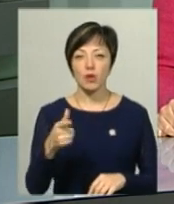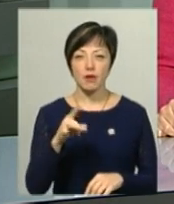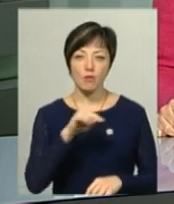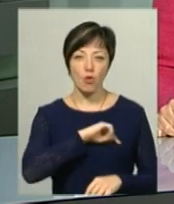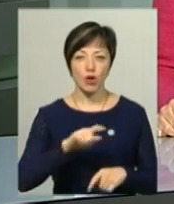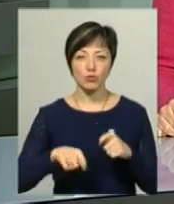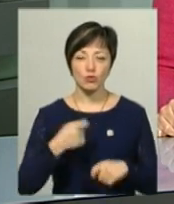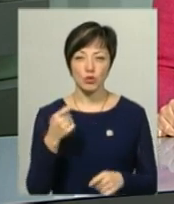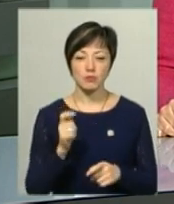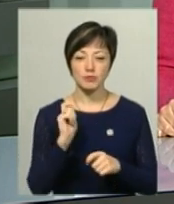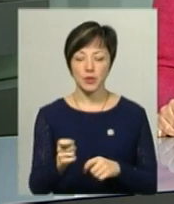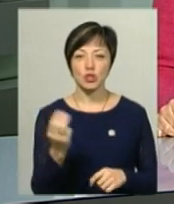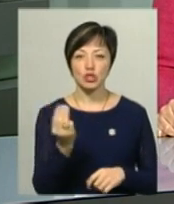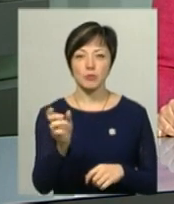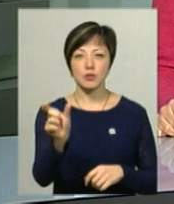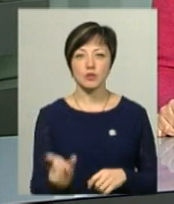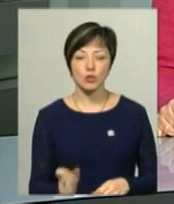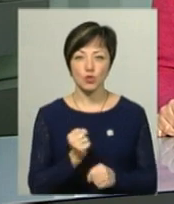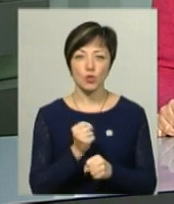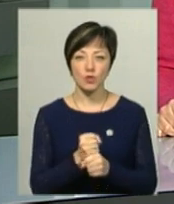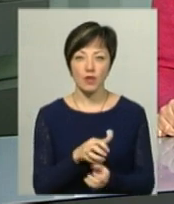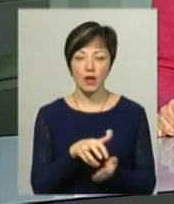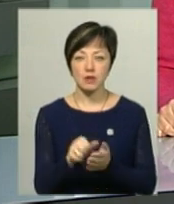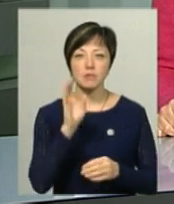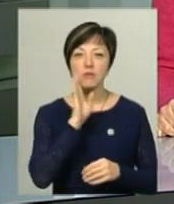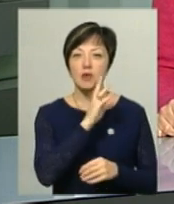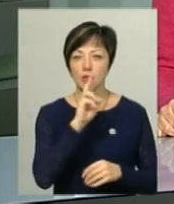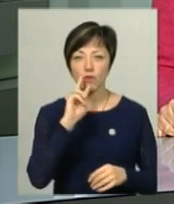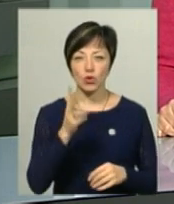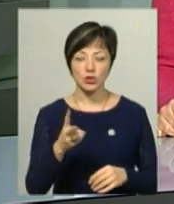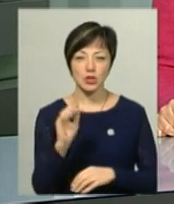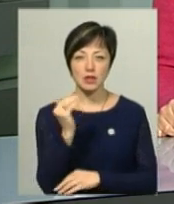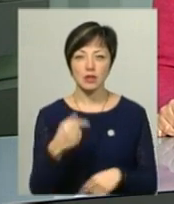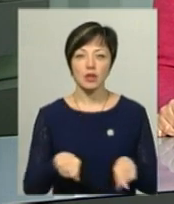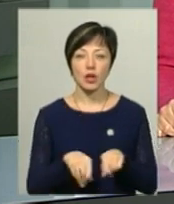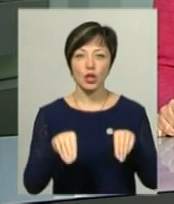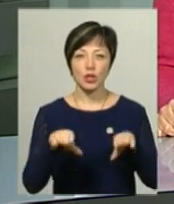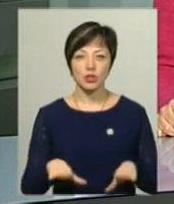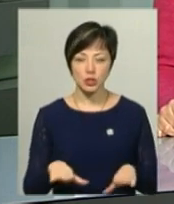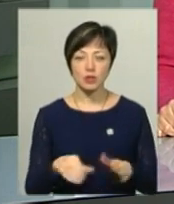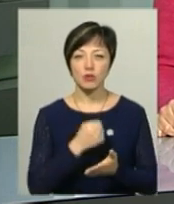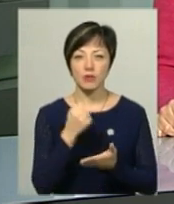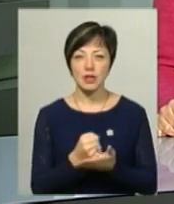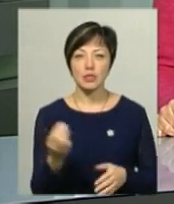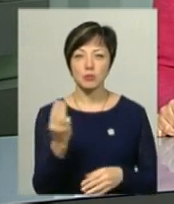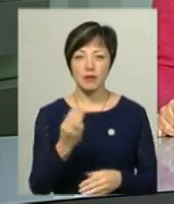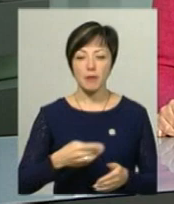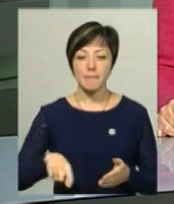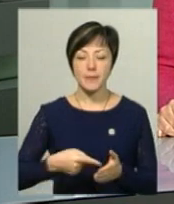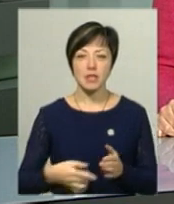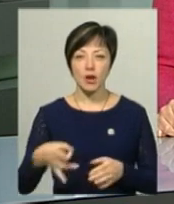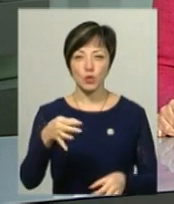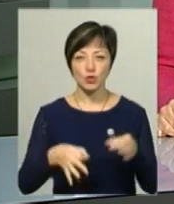моральної шкоди присудили Шепетівчанину, який скоїв наїзд на матір з дворічною дитиною. Таке рішення ухвалив Шепетівський міськрайонний суд.